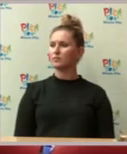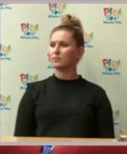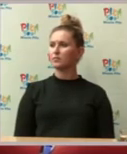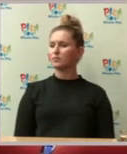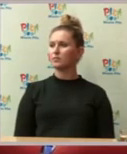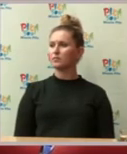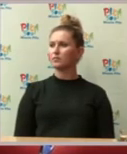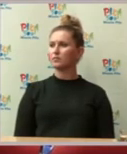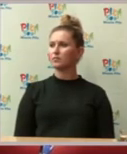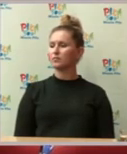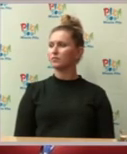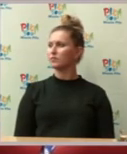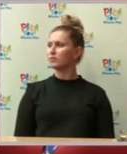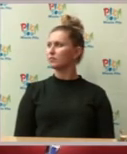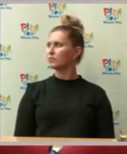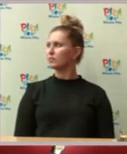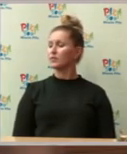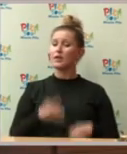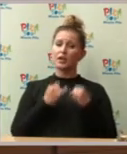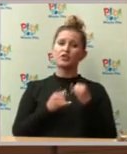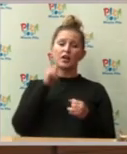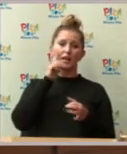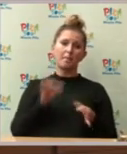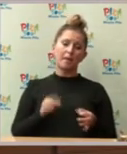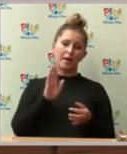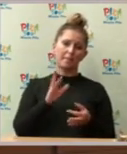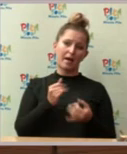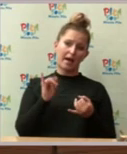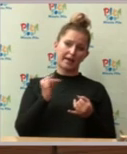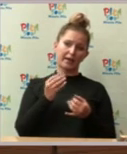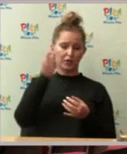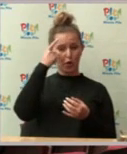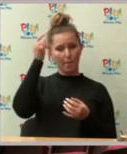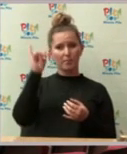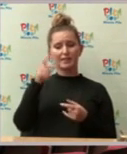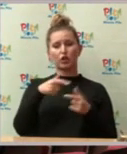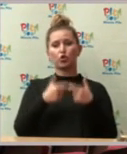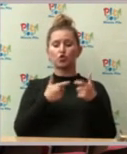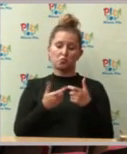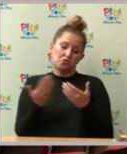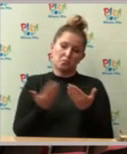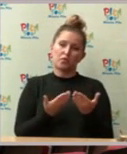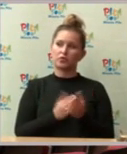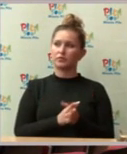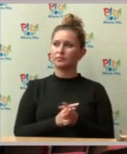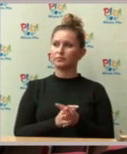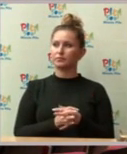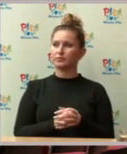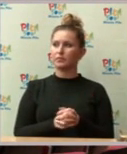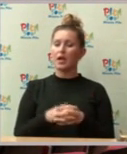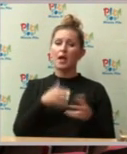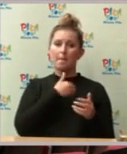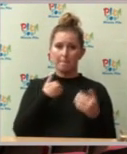tej chwili, oczywiście proszę, nie mówię akurat w tej chwili, natomiast proszę się nie wahać, korzystać z naszej pomocy.